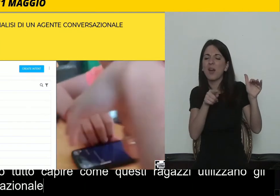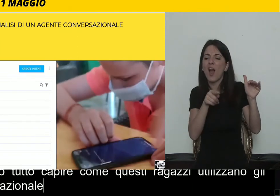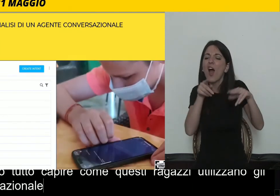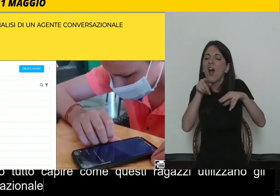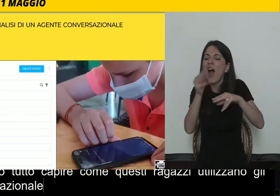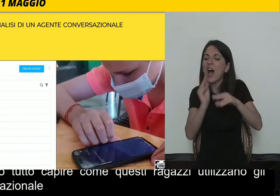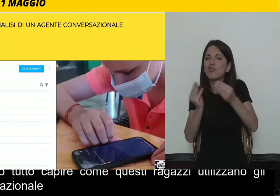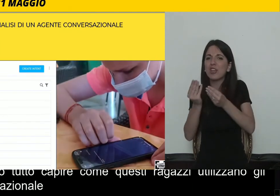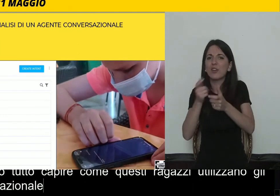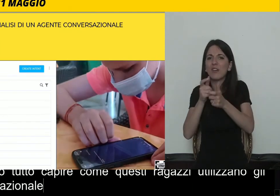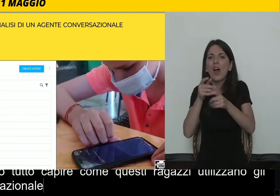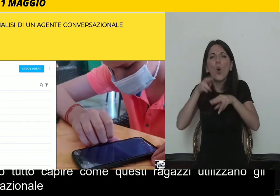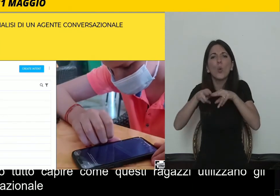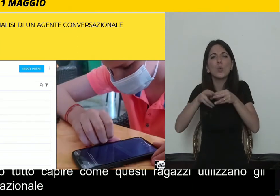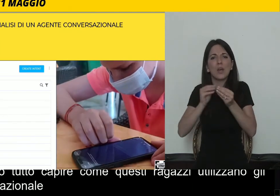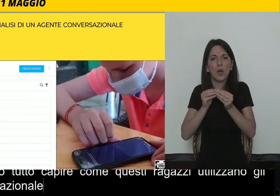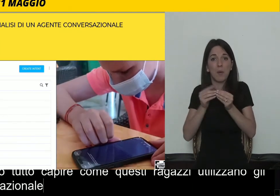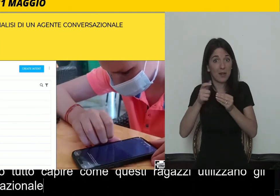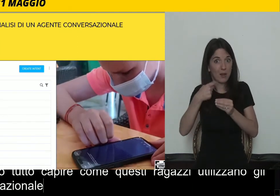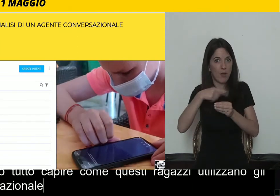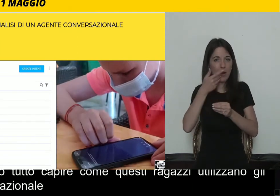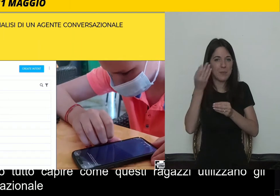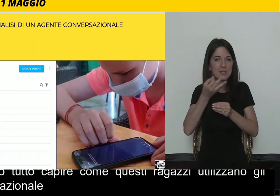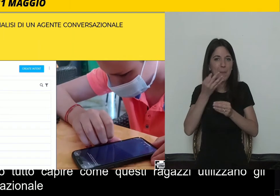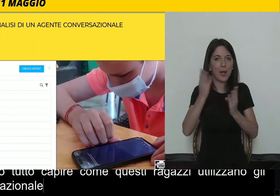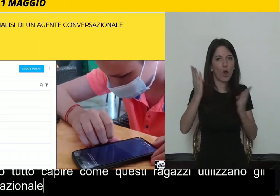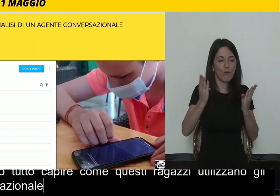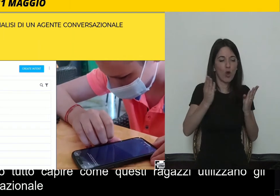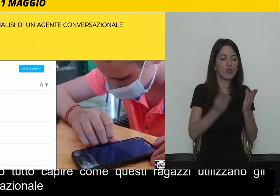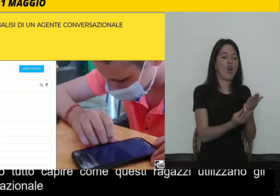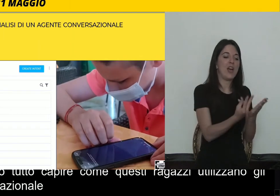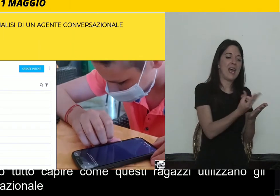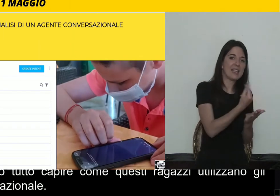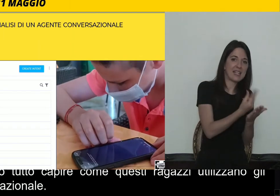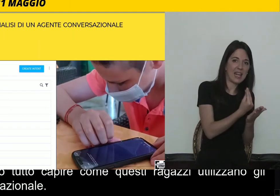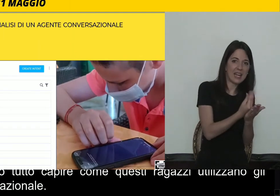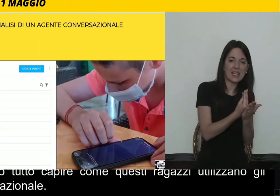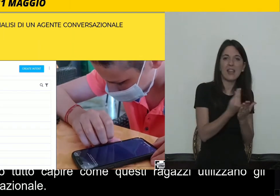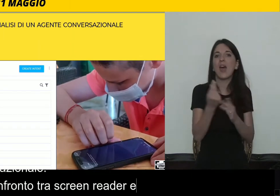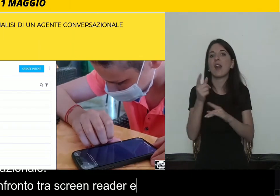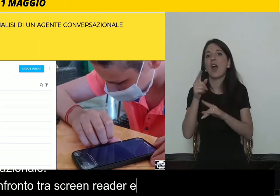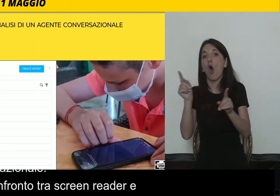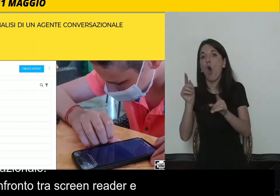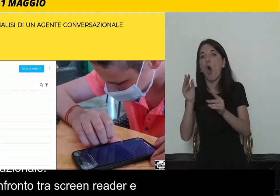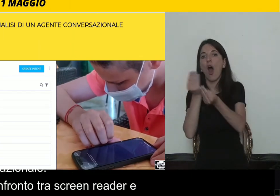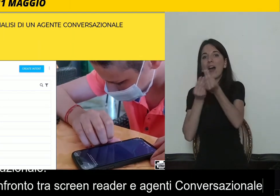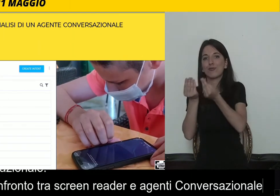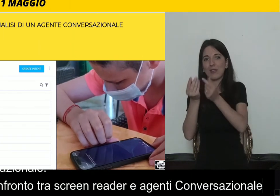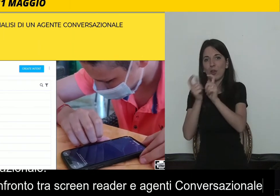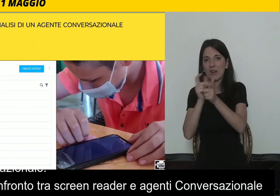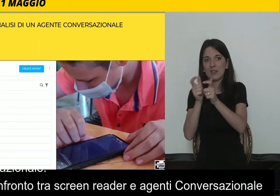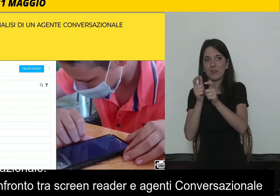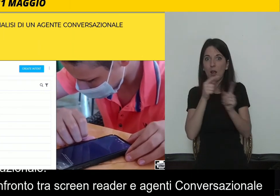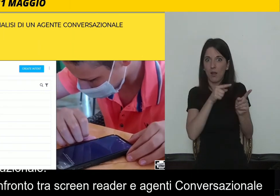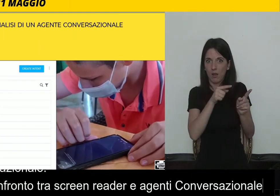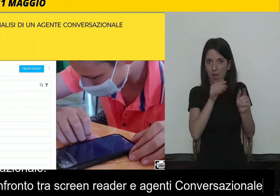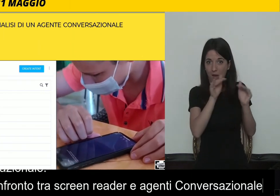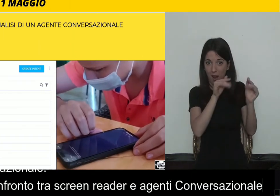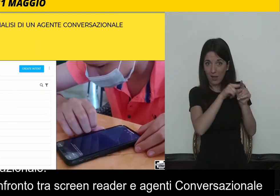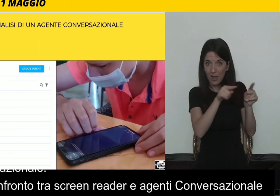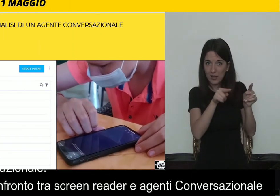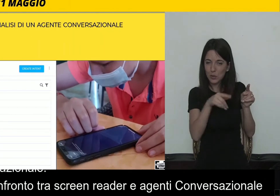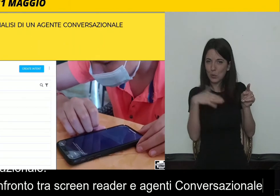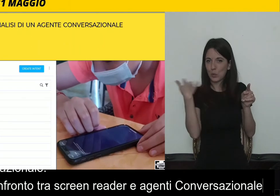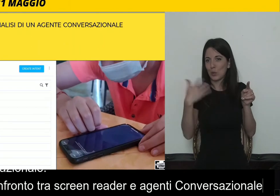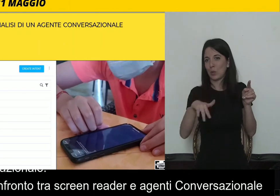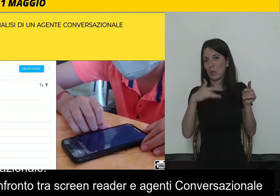screen reader e agenti conversazionali. Abbiamo visto che c'è un'ottima attitudine, sono molto portati per questo